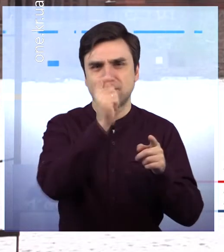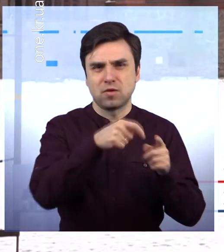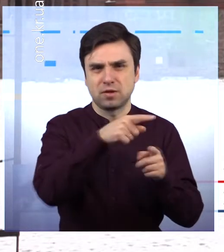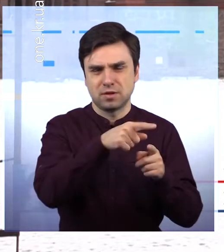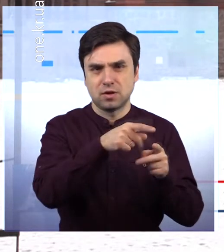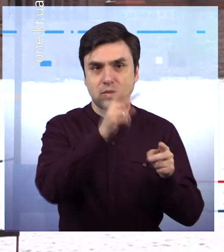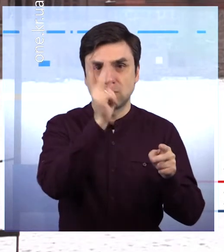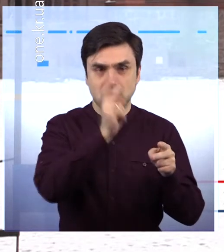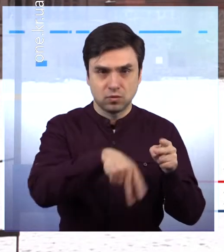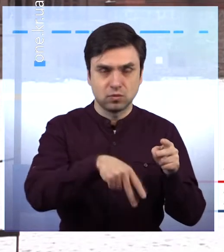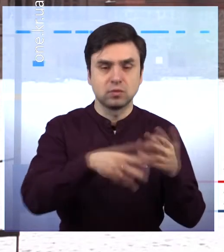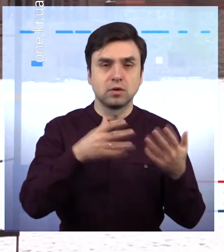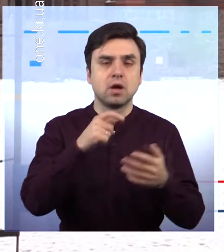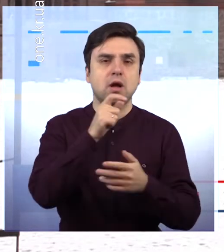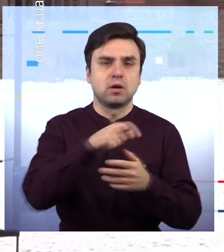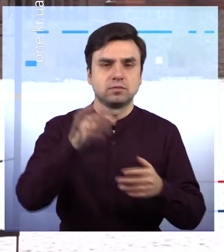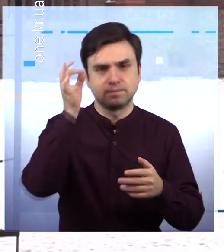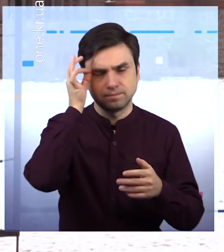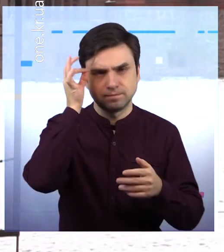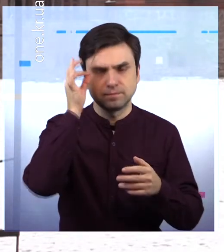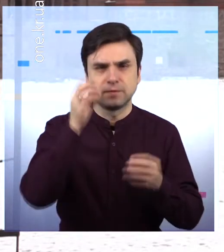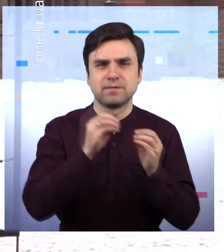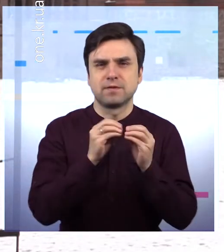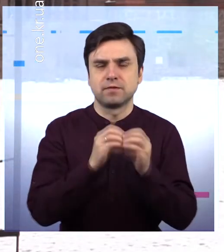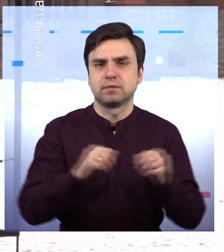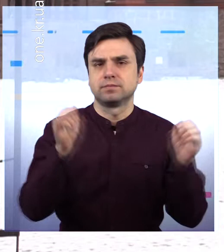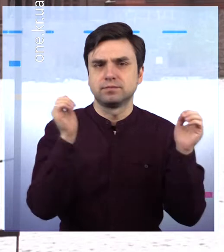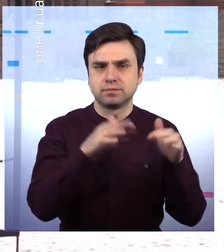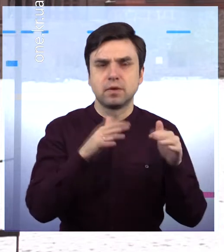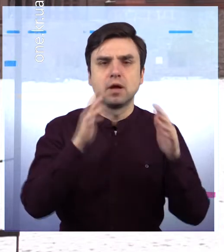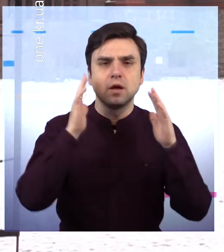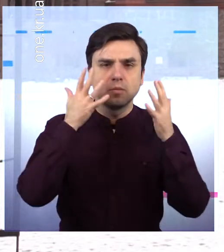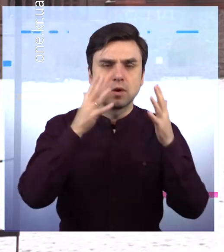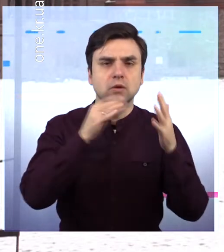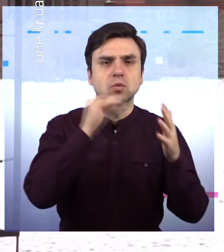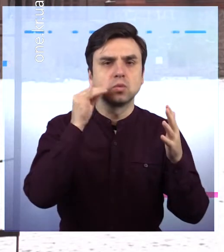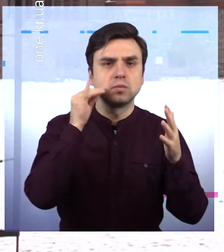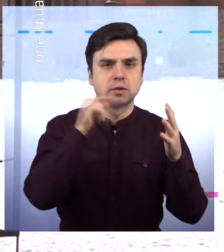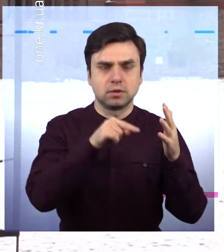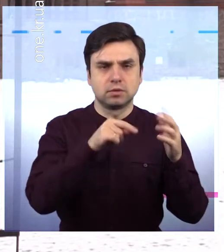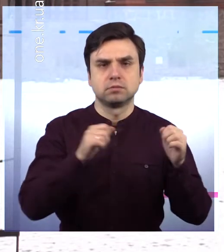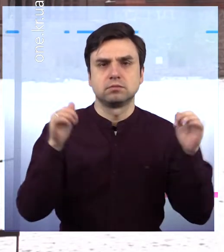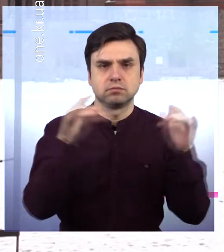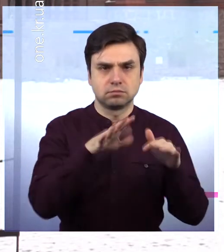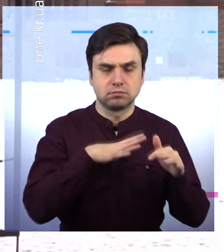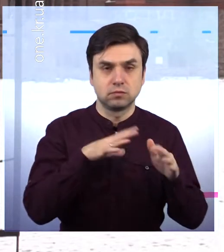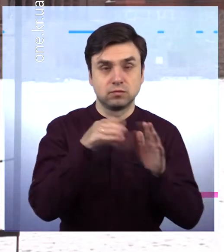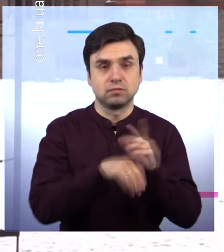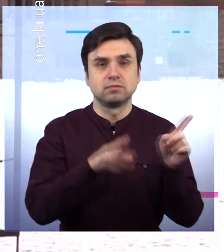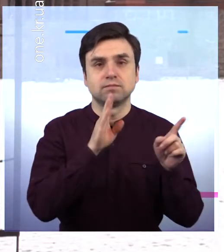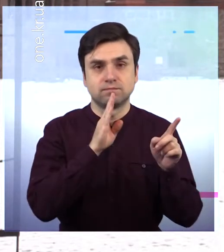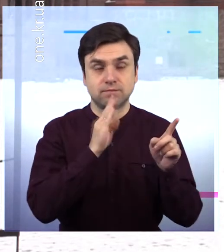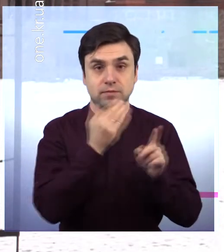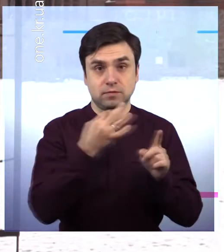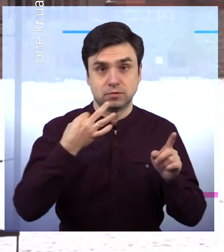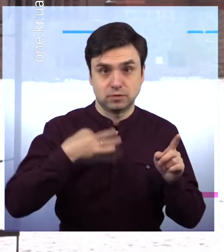24785G провінції Поліхумрів. Так розпорядилася з судьба.